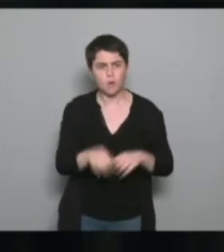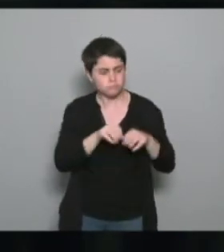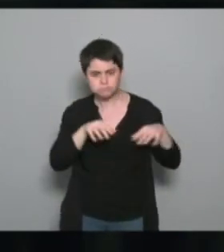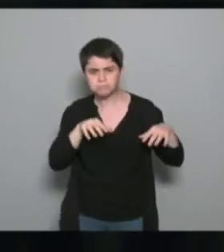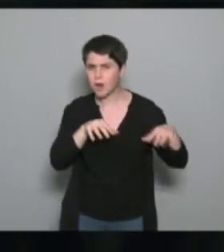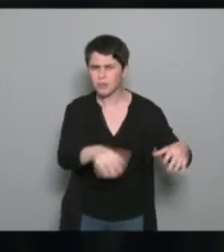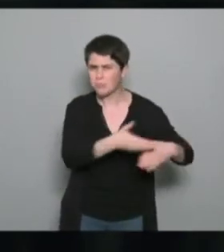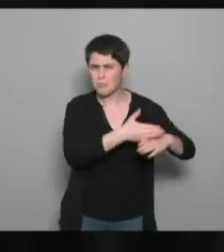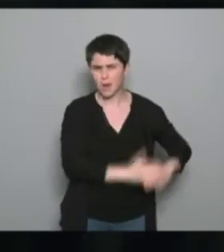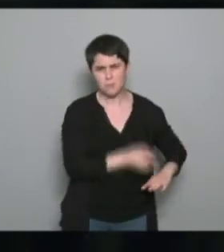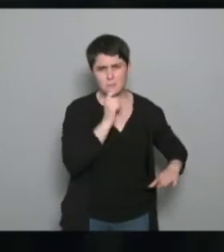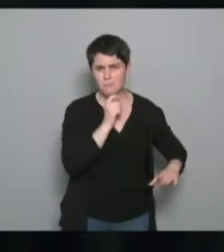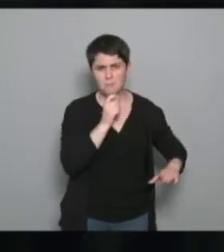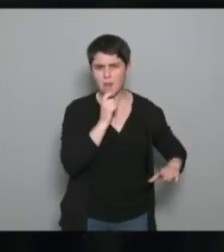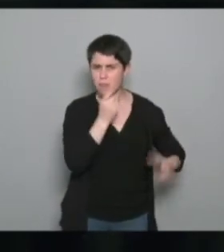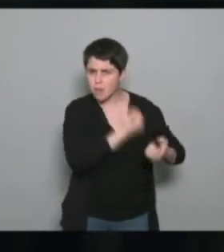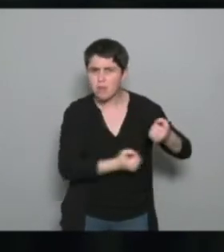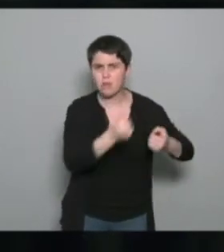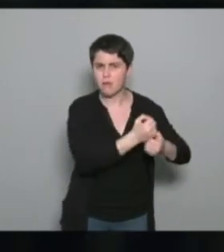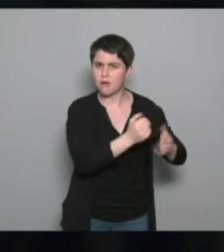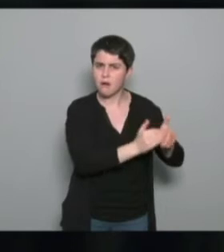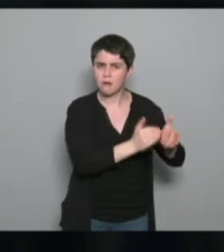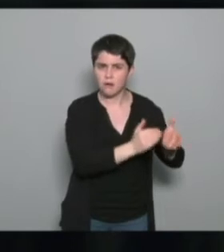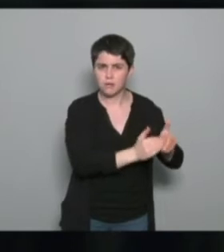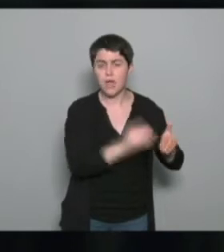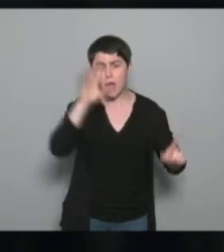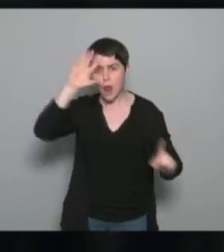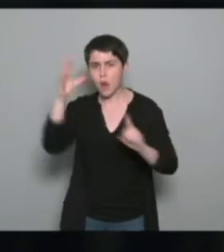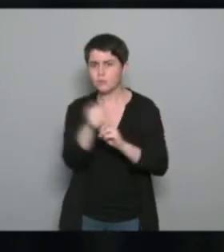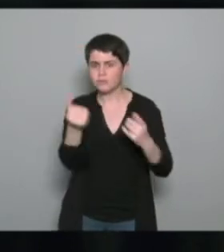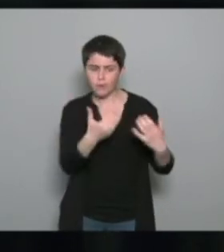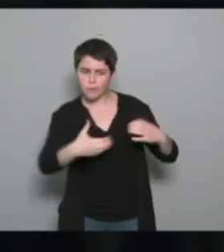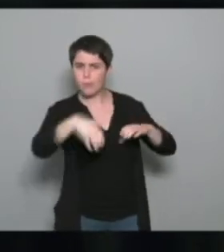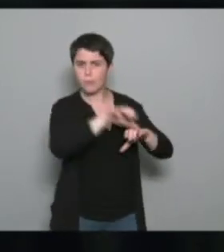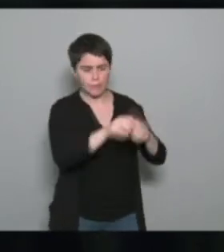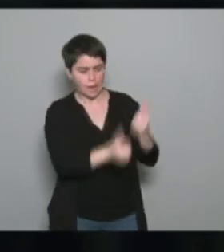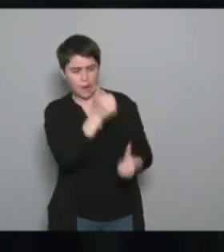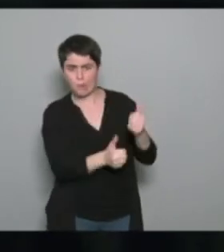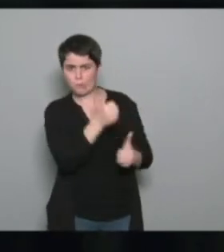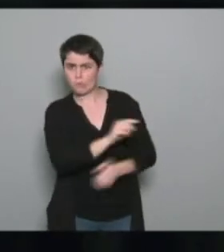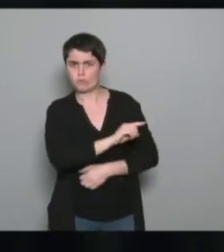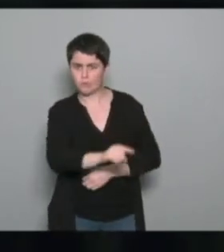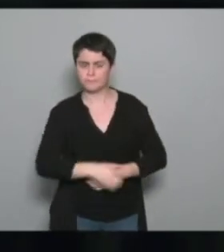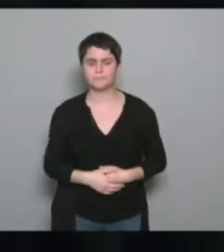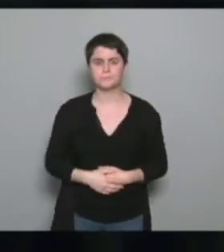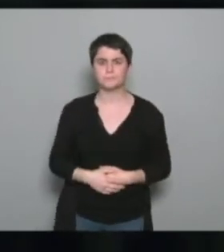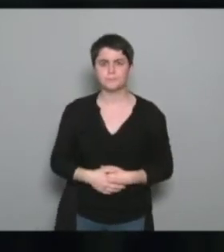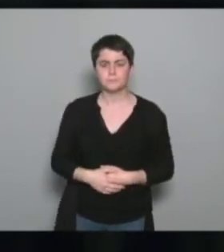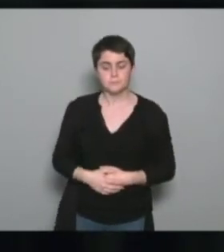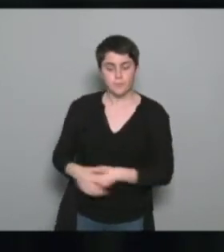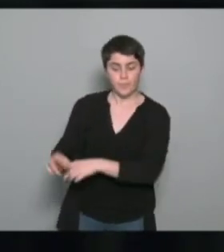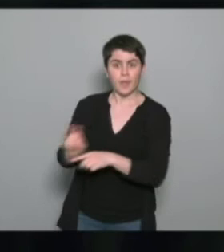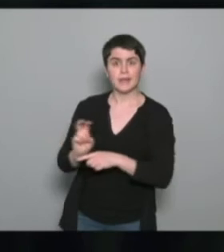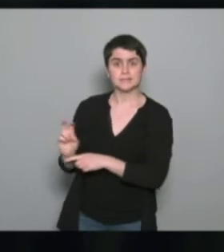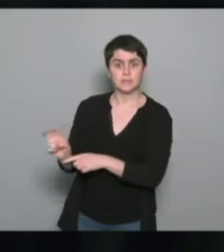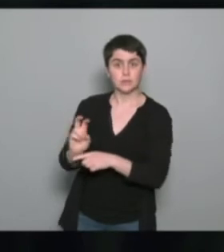ville. L'idée était de venir en complémentarité de l'offre existante et pas en concurrence. Ainsi, les éducateurs ont été formés